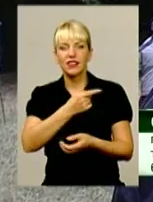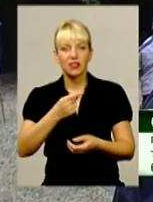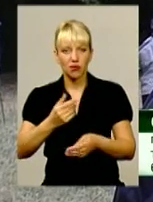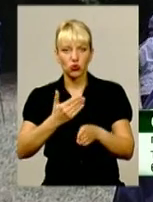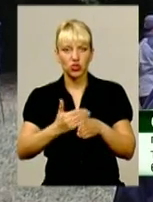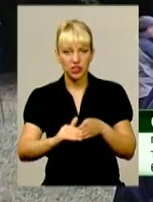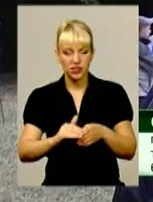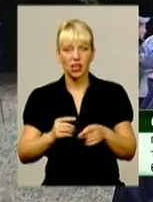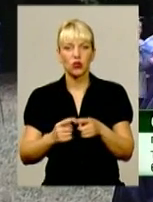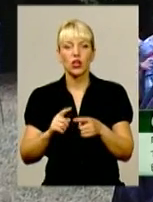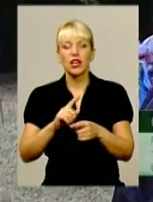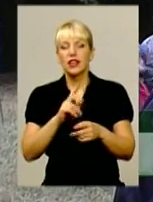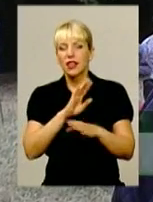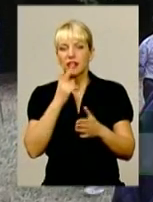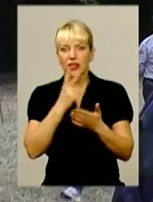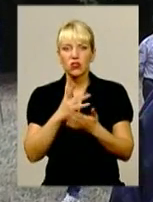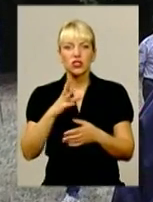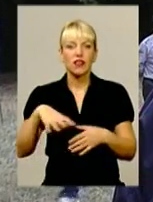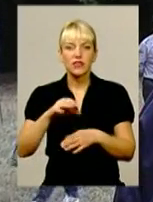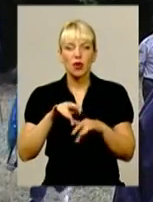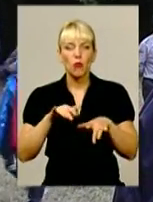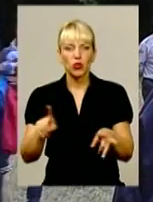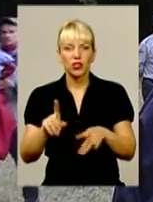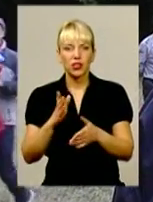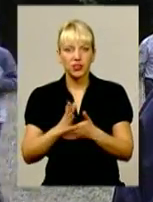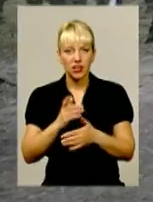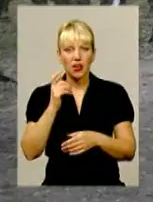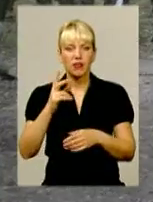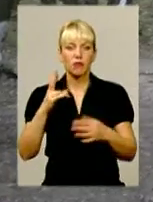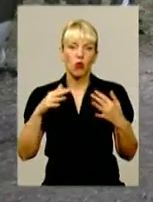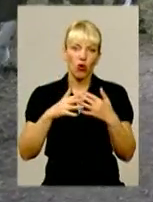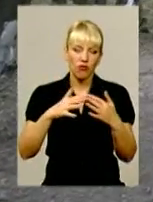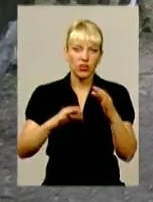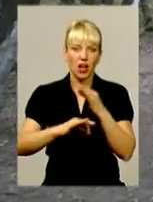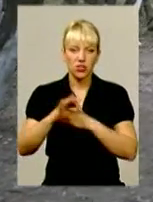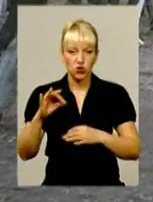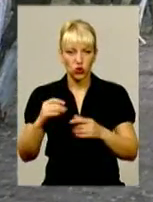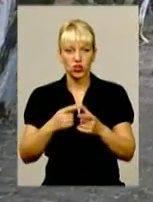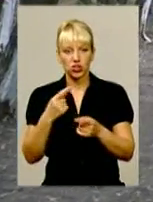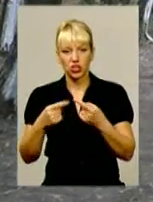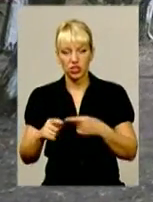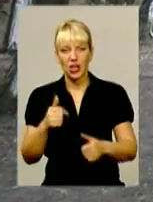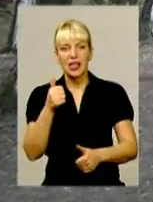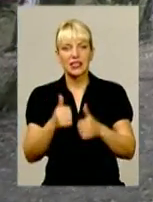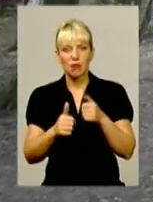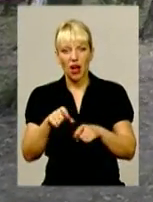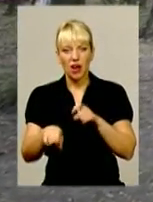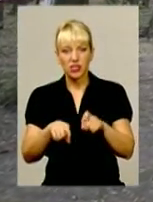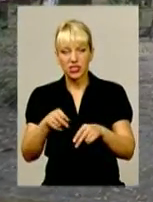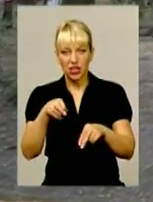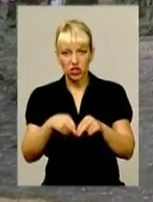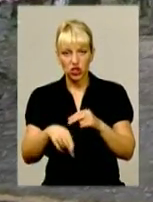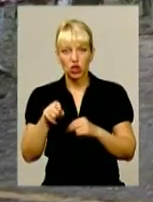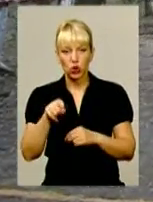дії проходять, бойові дії на Сході, що постійно люди вдосконалюються. Замагання з кросу учасники закінчили того ж дня та почали